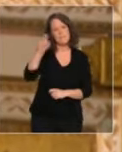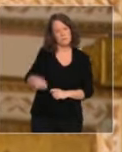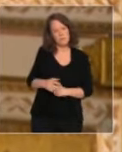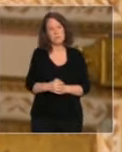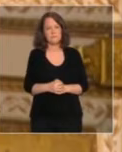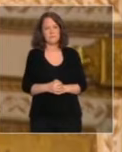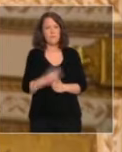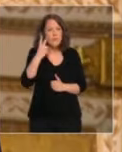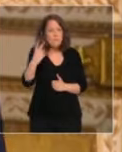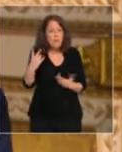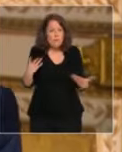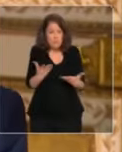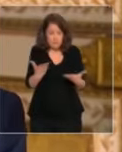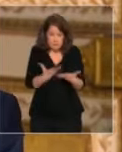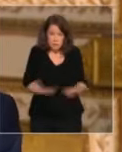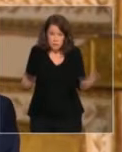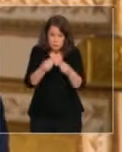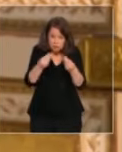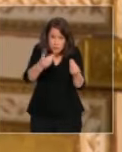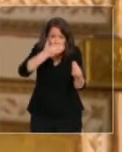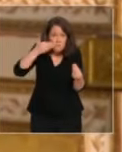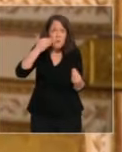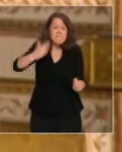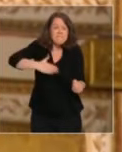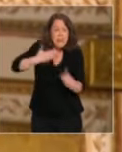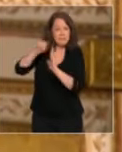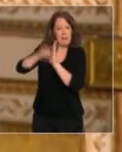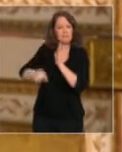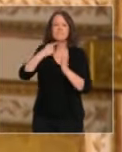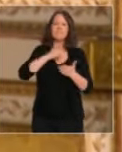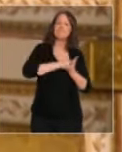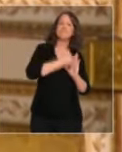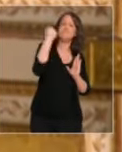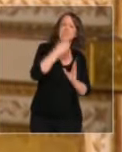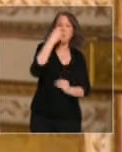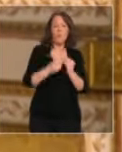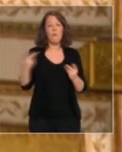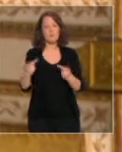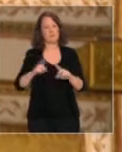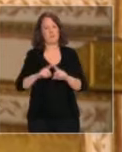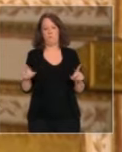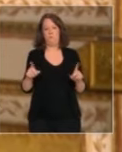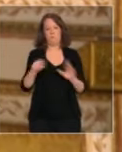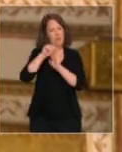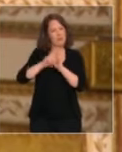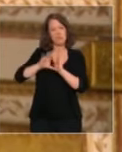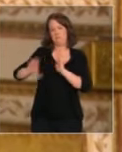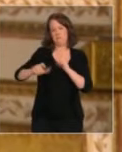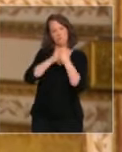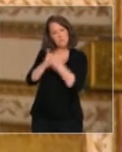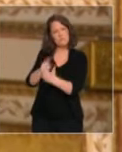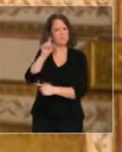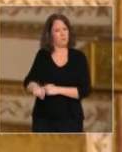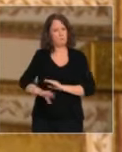de montrer leur efficacité et ne doivent être ni renforcées ni allégées, mais pleinement appliquées. je